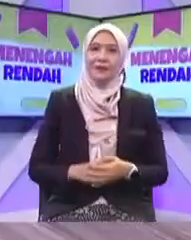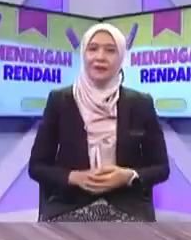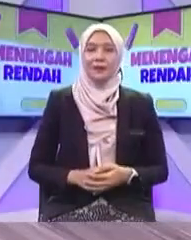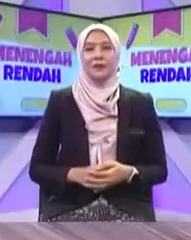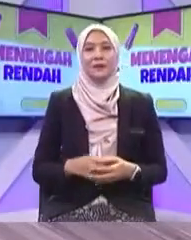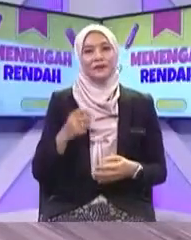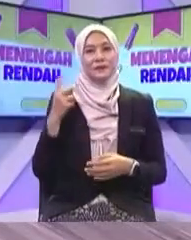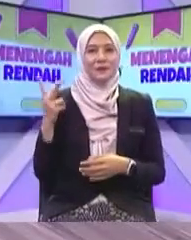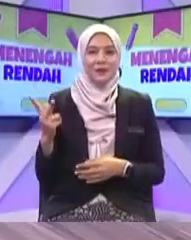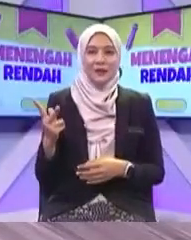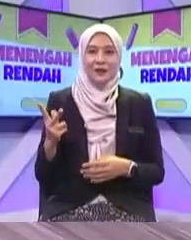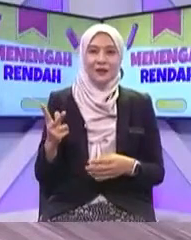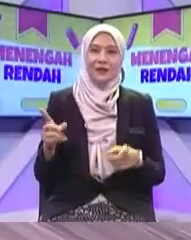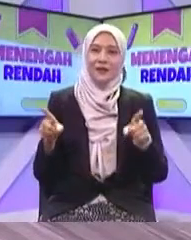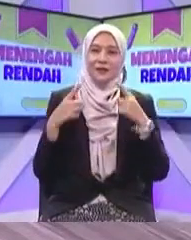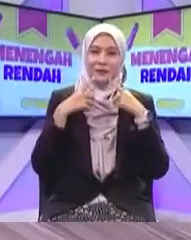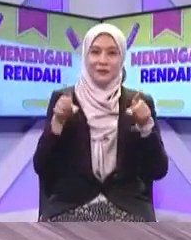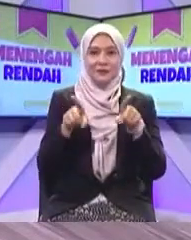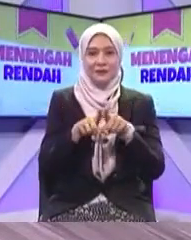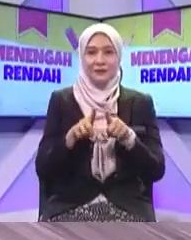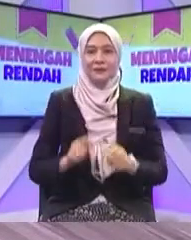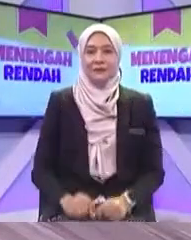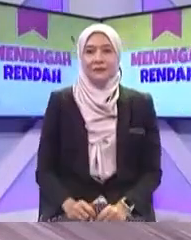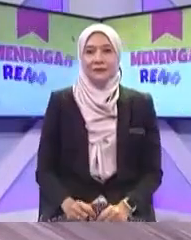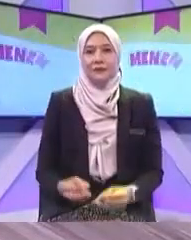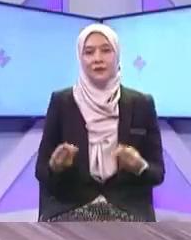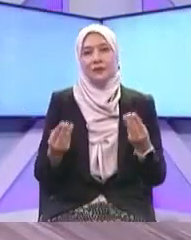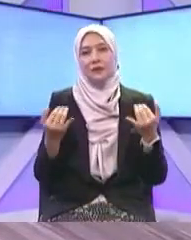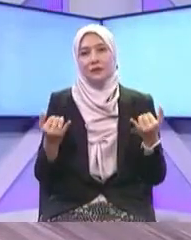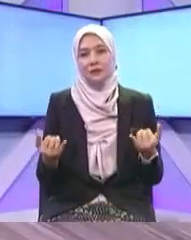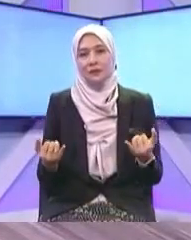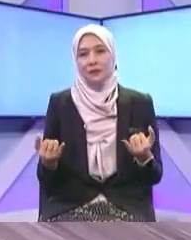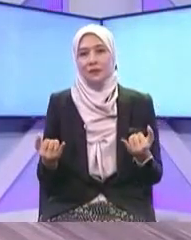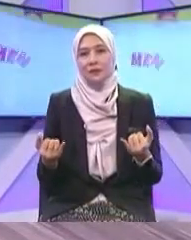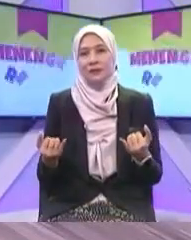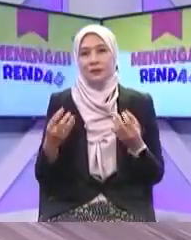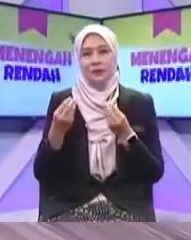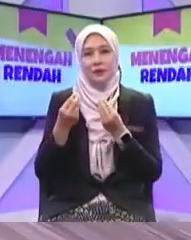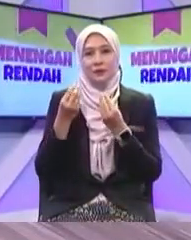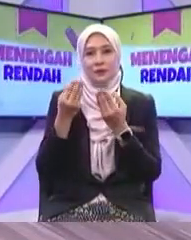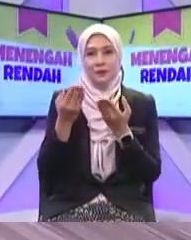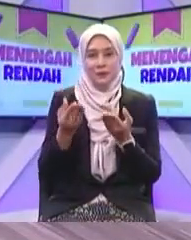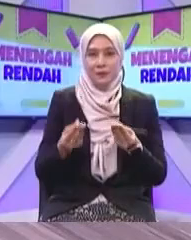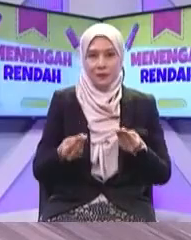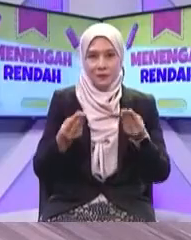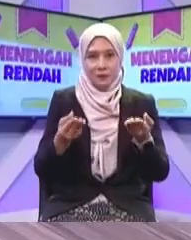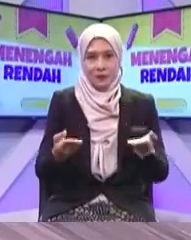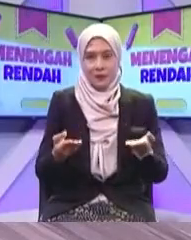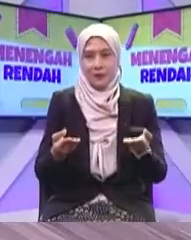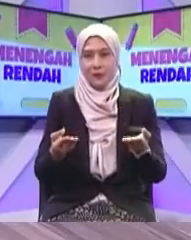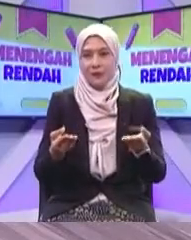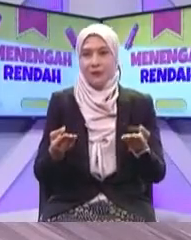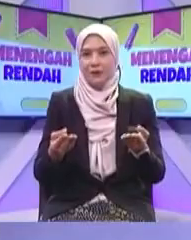ok baik terima kasih cikgu mungkin sekarang ni cikgu boleh berikan sedikit remusan tentang topik kita untuk episod ini kita